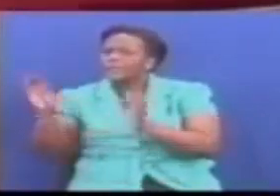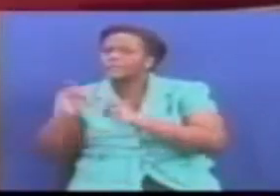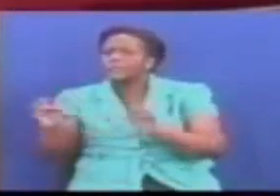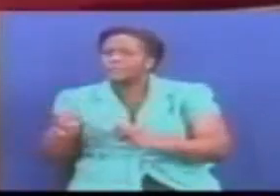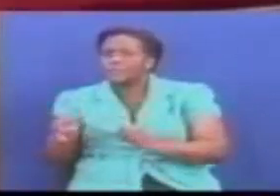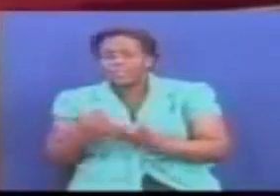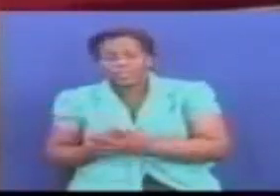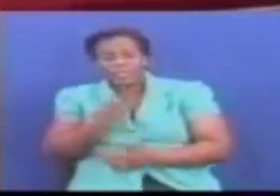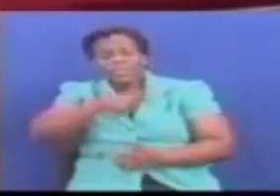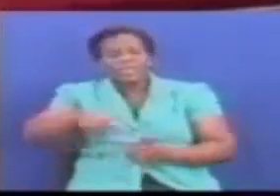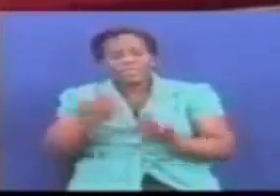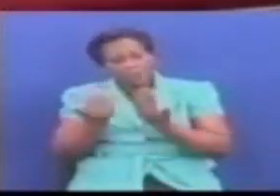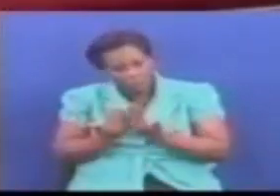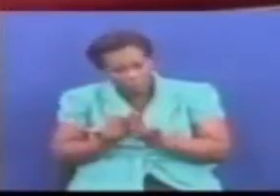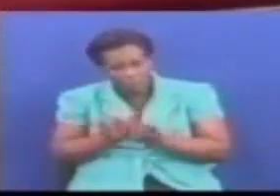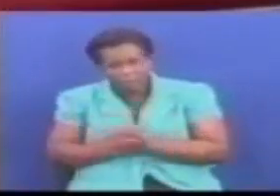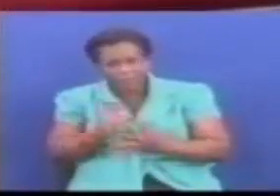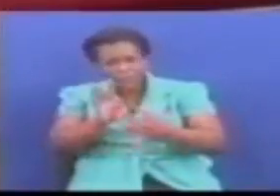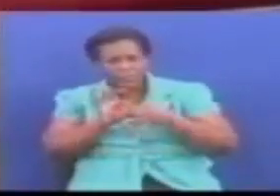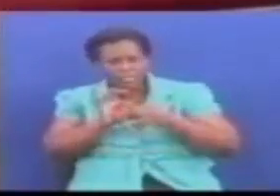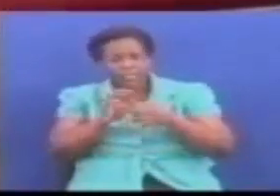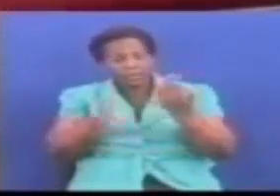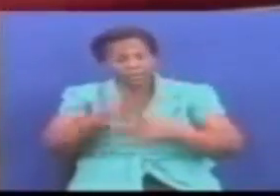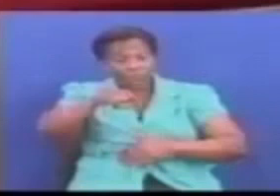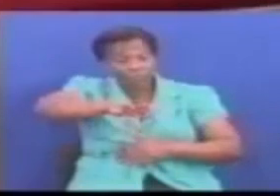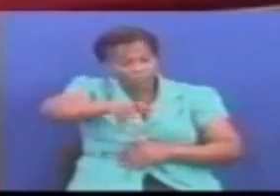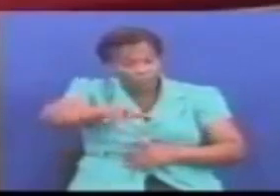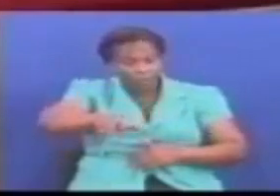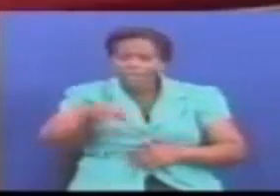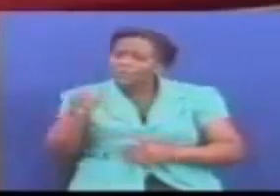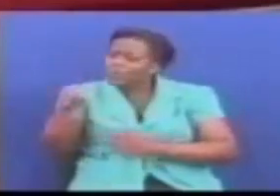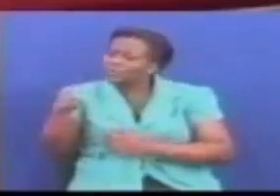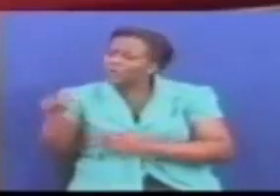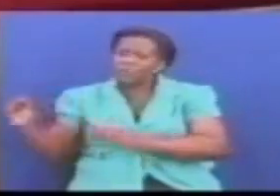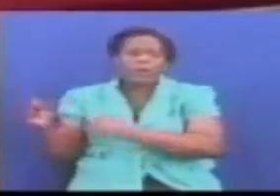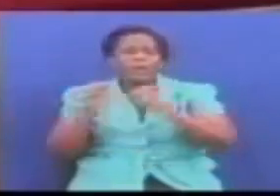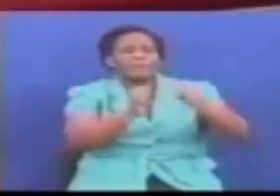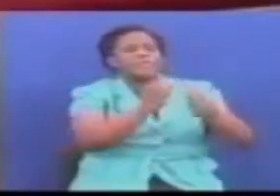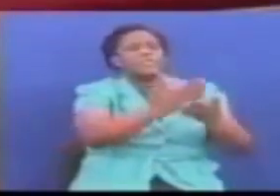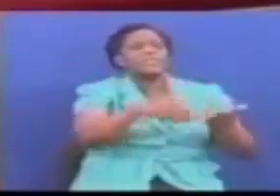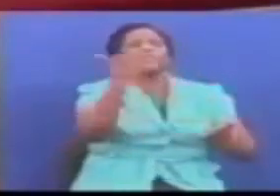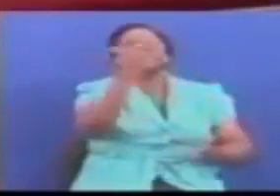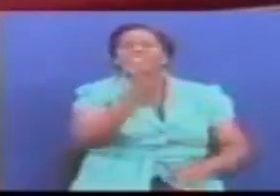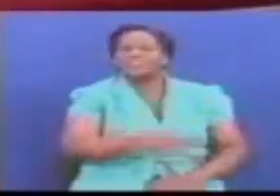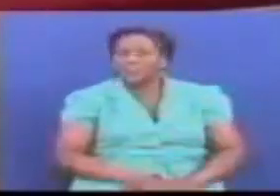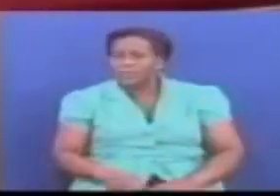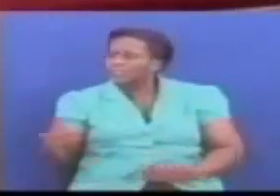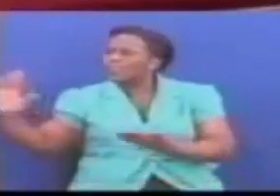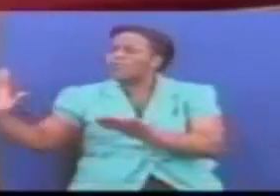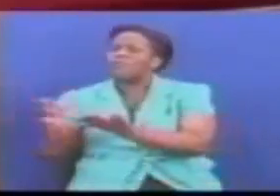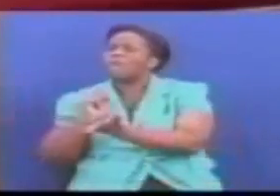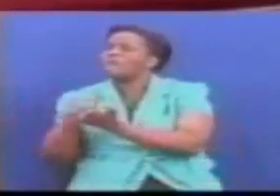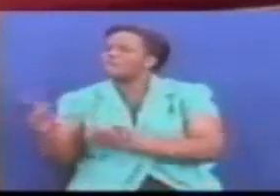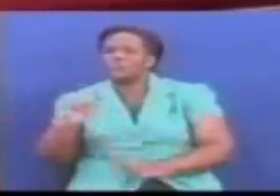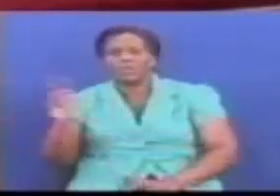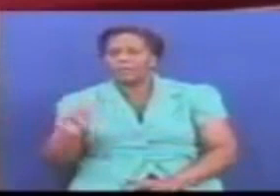tushirikiani na uongozi wa mkua Kwa kisha wale wanainchi wanapatua mayeneo mengine Lakini siyo kuwaondoa Kwa hiyo hamurusiwi